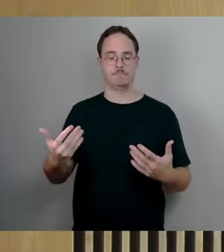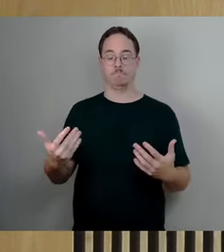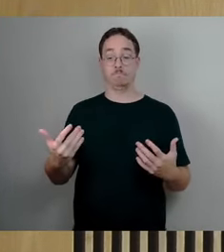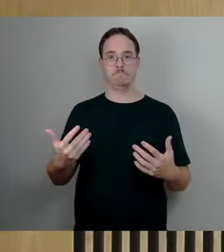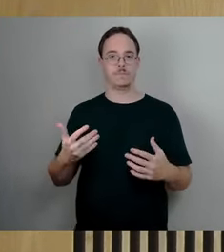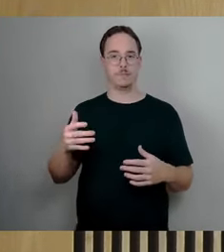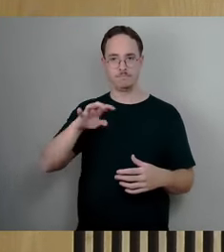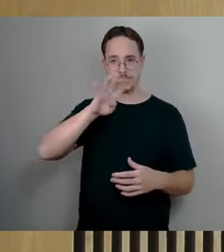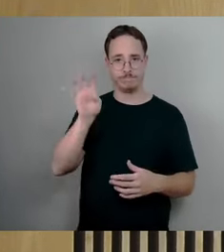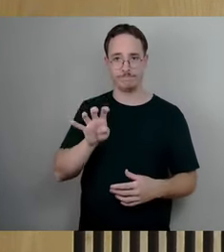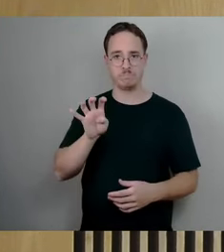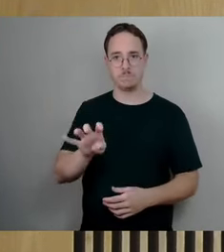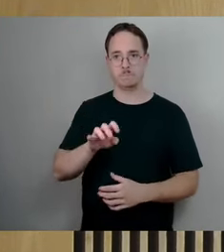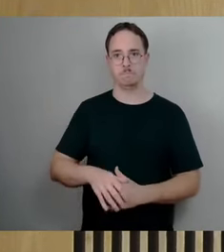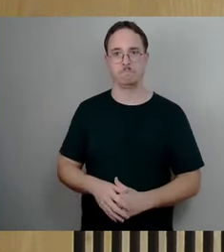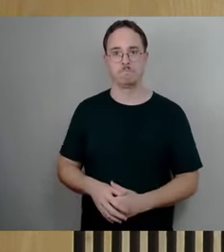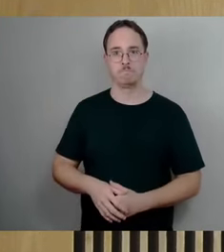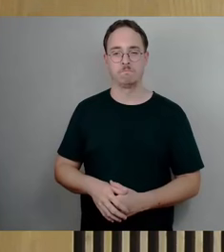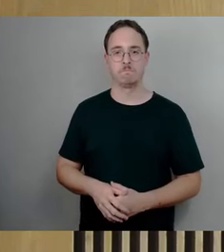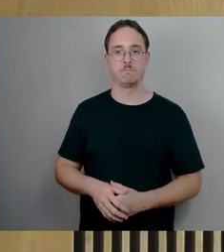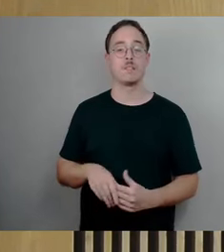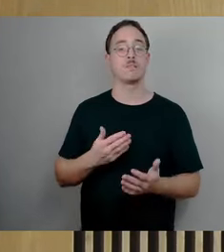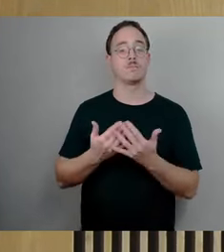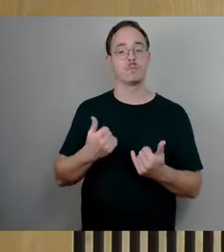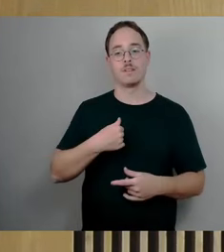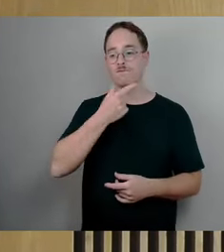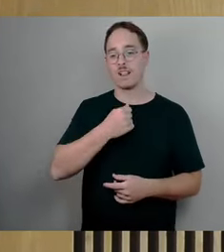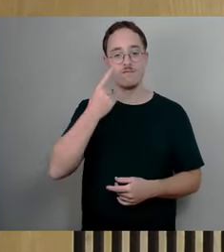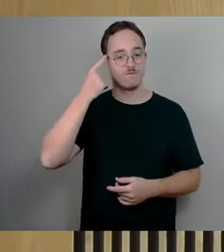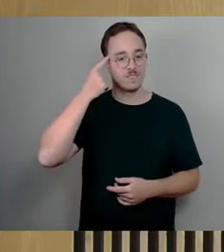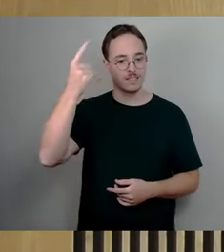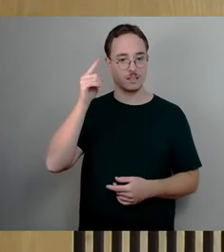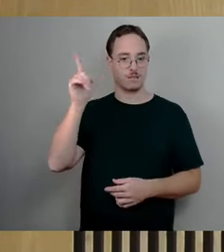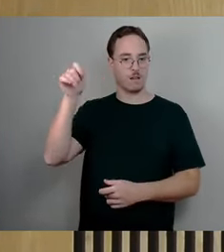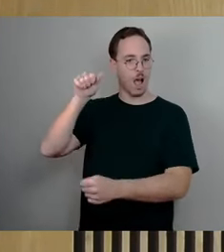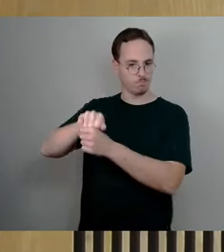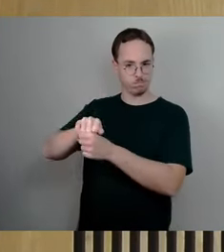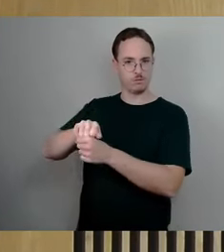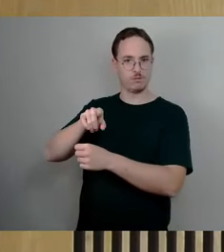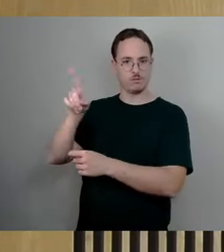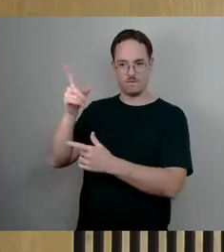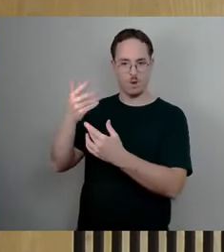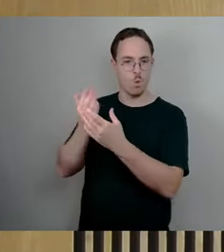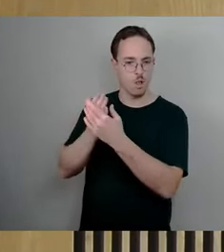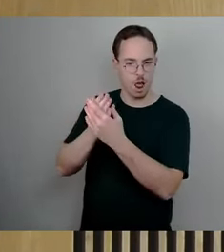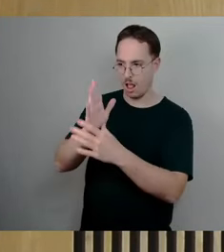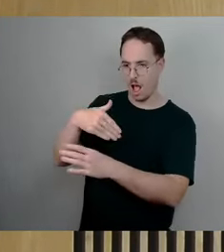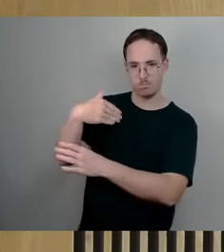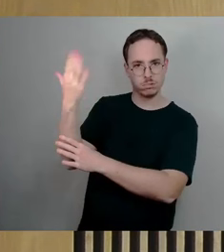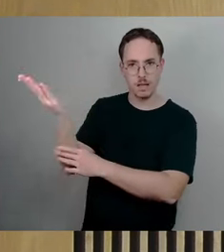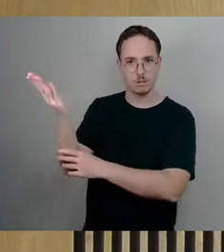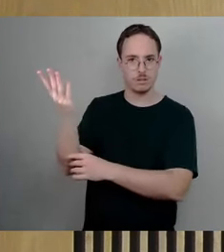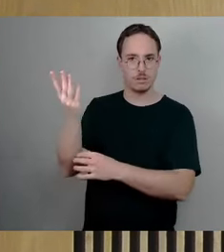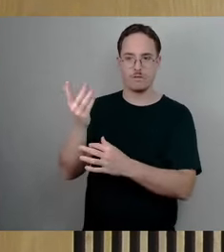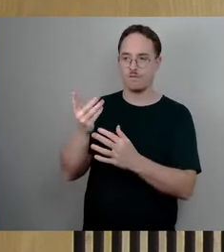es wirklich ist, möchte ich gerne wissen, in welchem Amt wurden diese umfangreichen Unterlagen zur Projektierung, Planung,